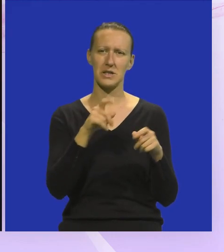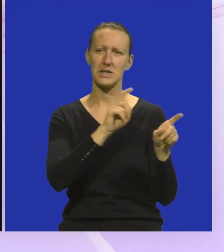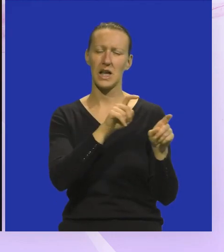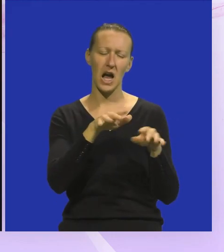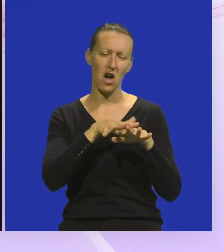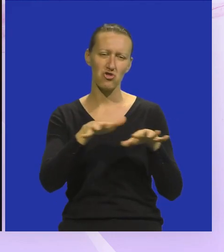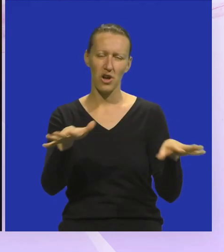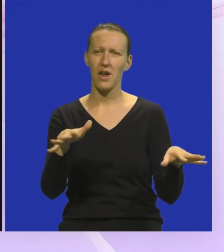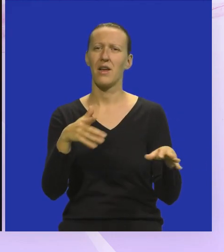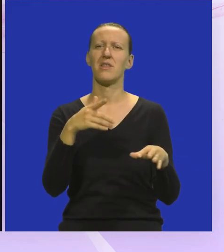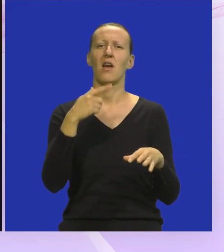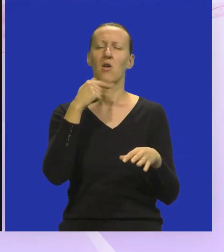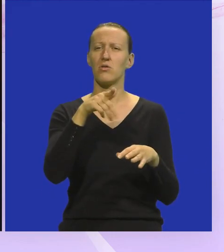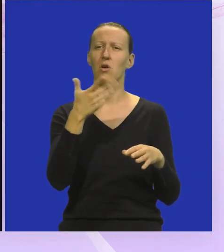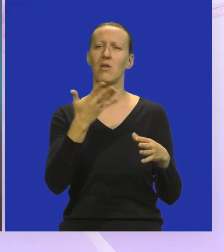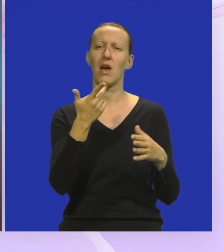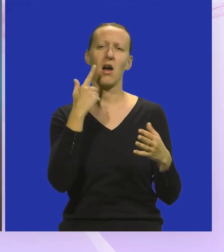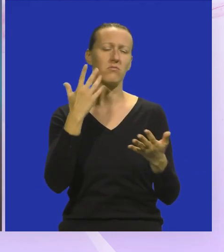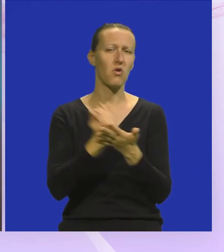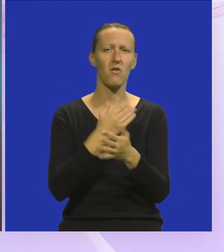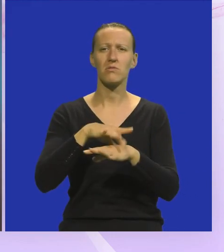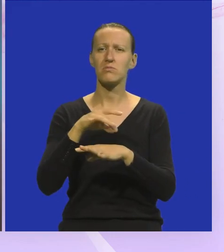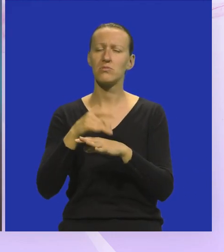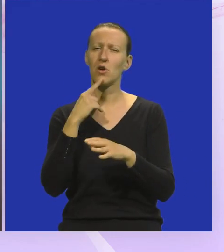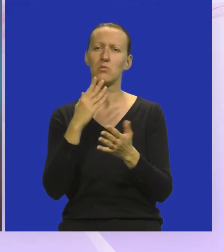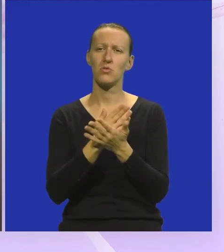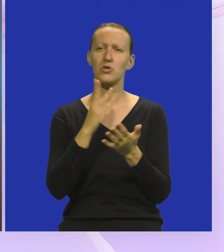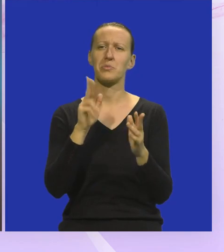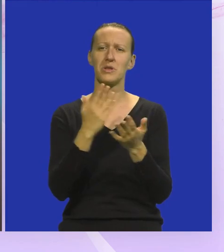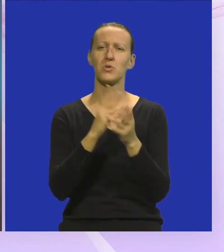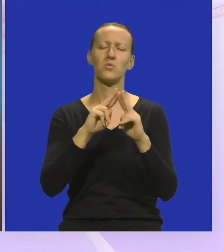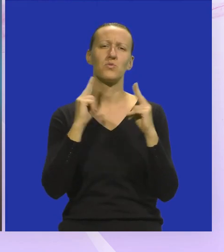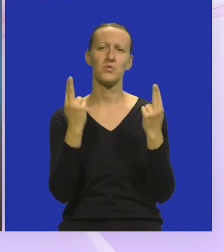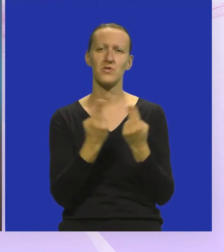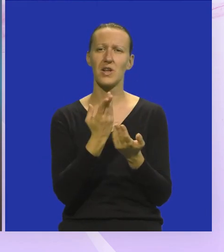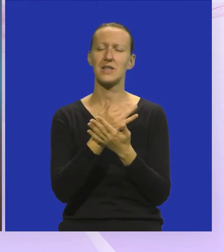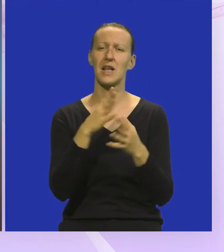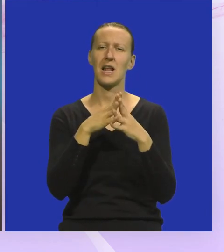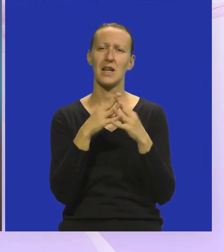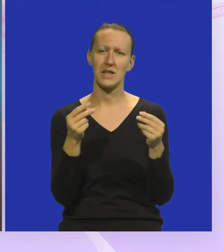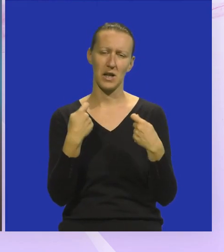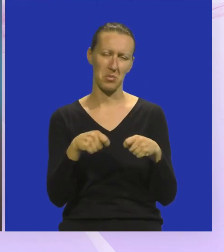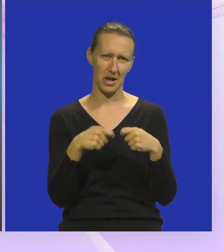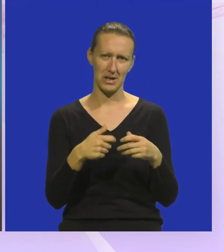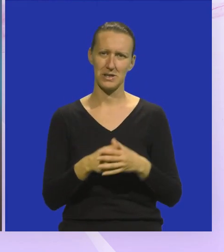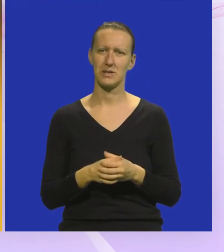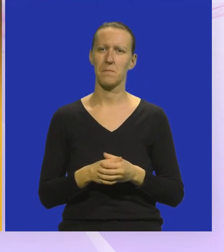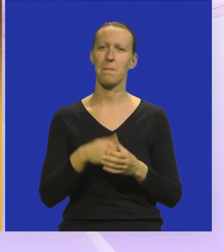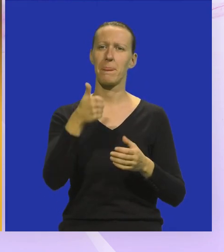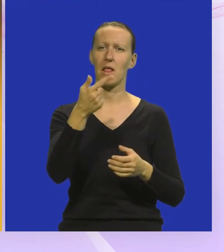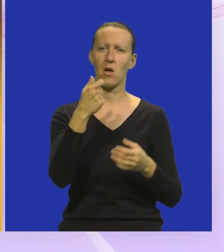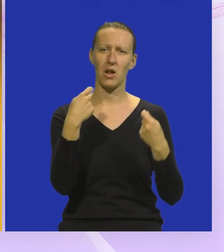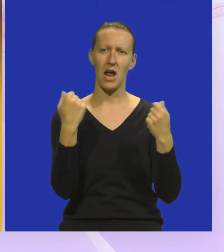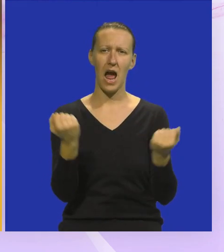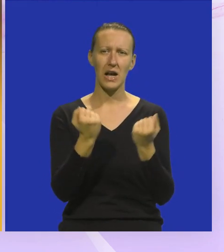Superhero Inovativne solucije Koje bi se mogle dogoditi u svijetu Za nestanak plastike Jedna od